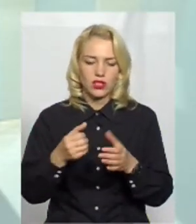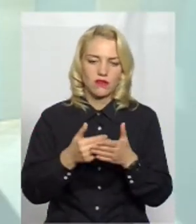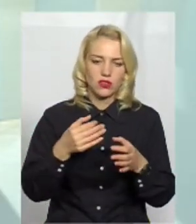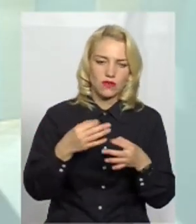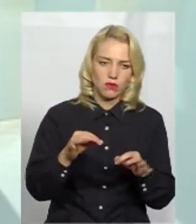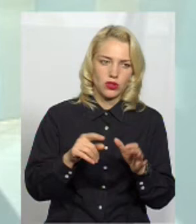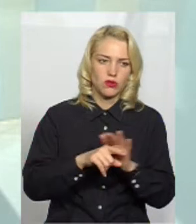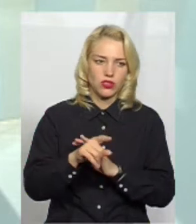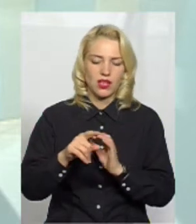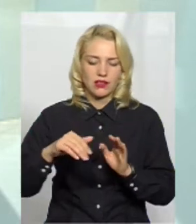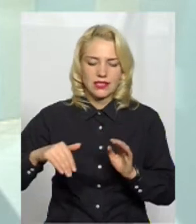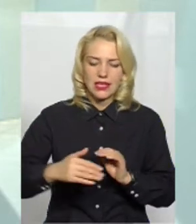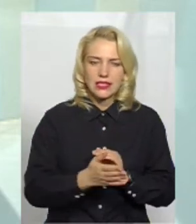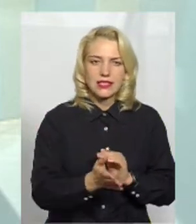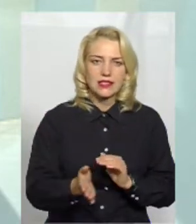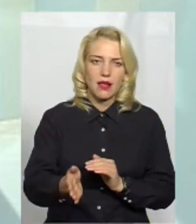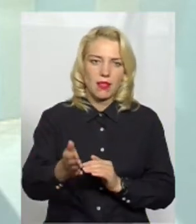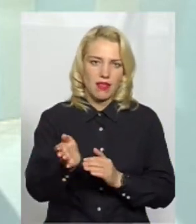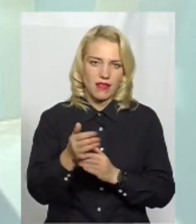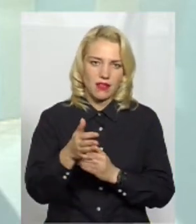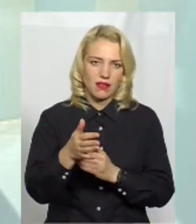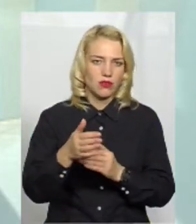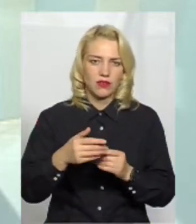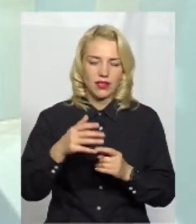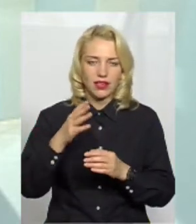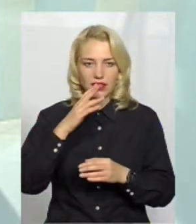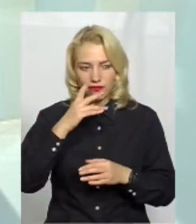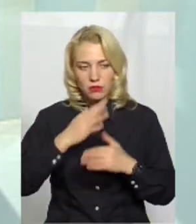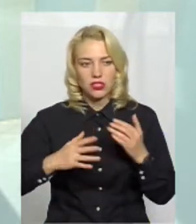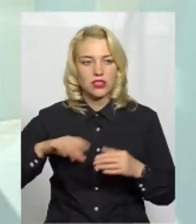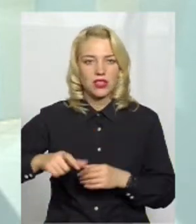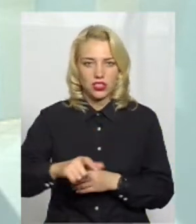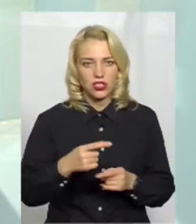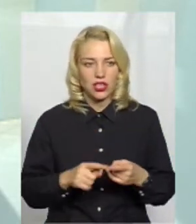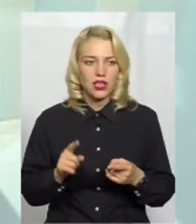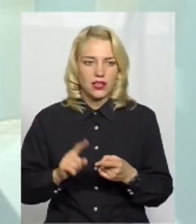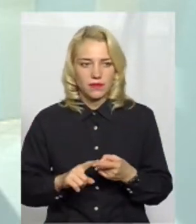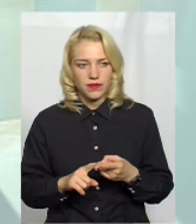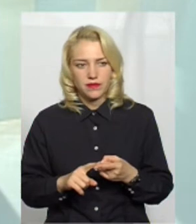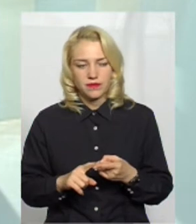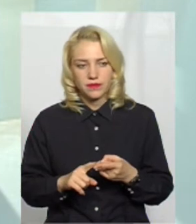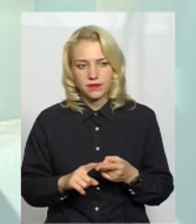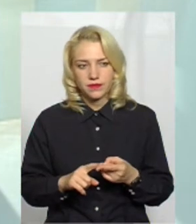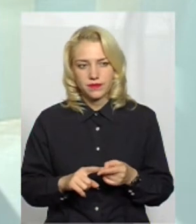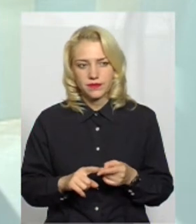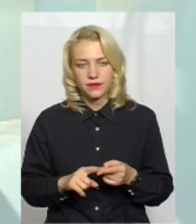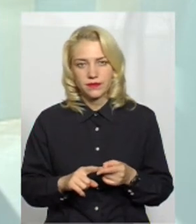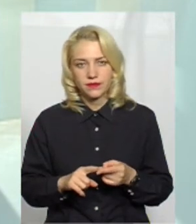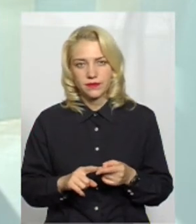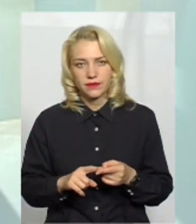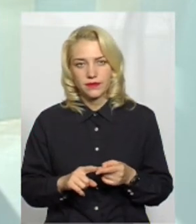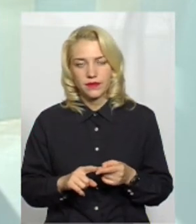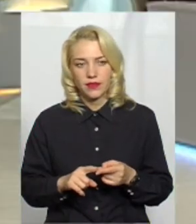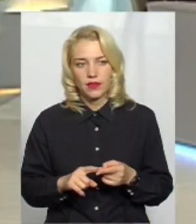будівництво, заплави річки. Там вже від Старокостянтинського не побудують, тому що вже закріплена ця земельна ділянка під скверика.